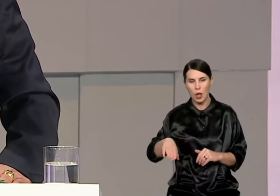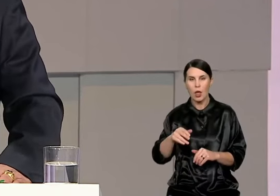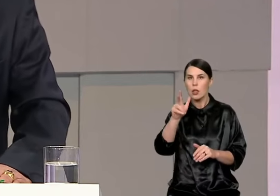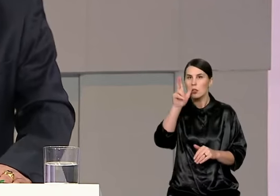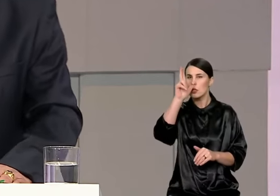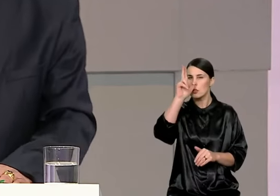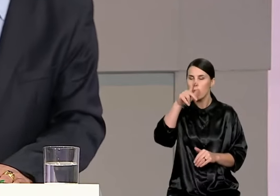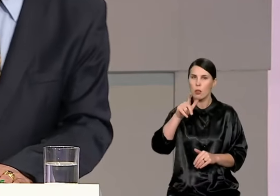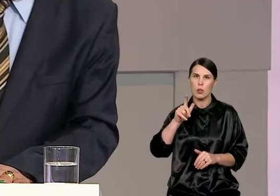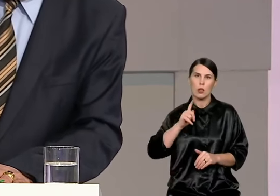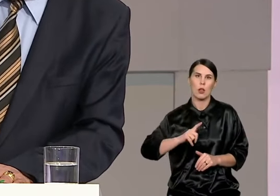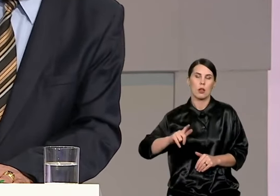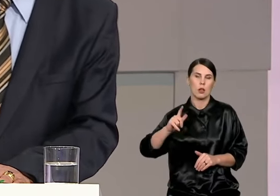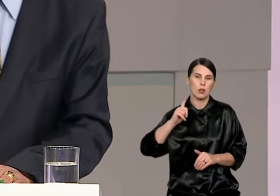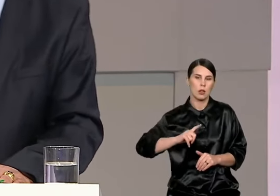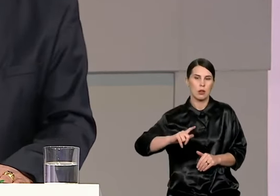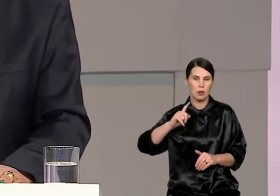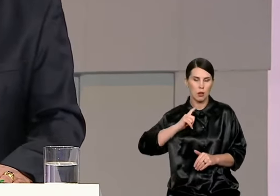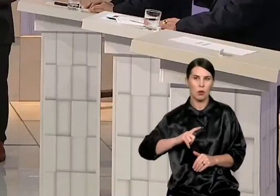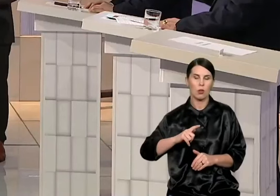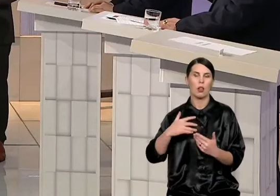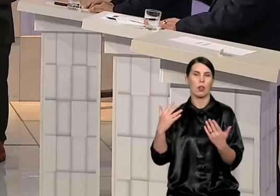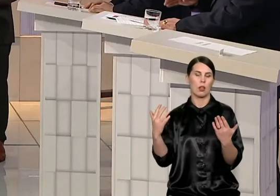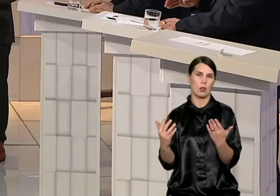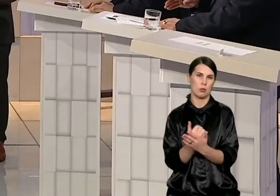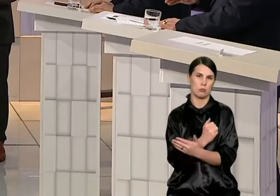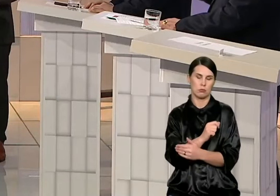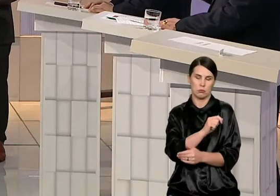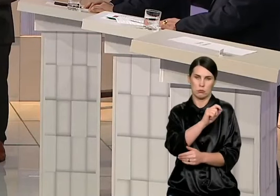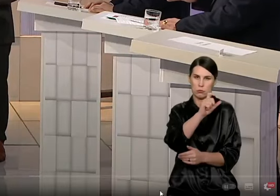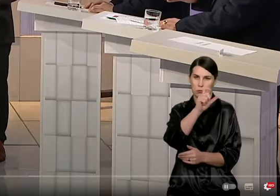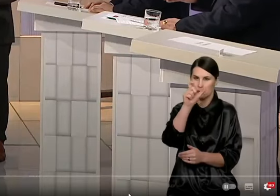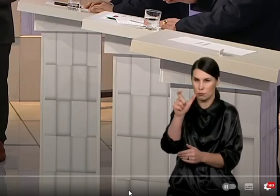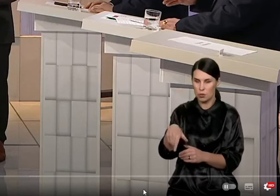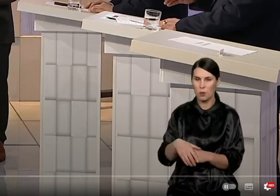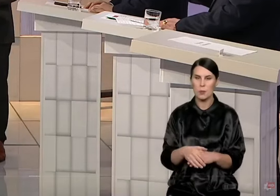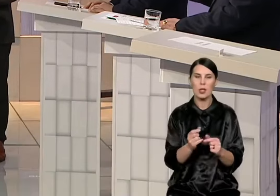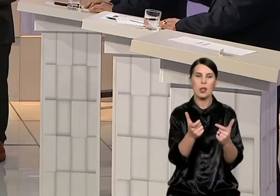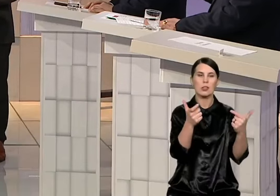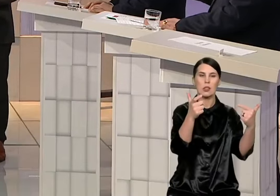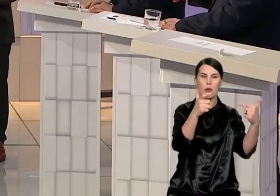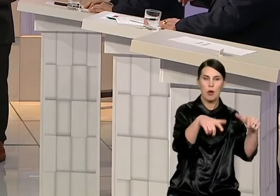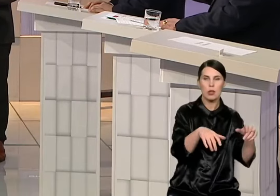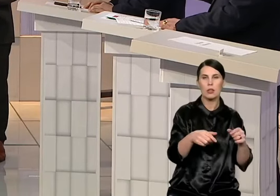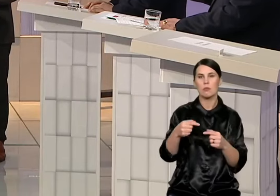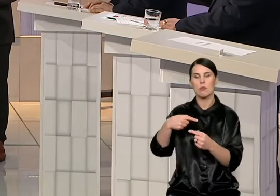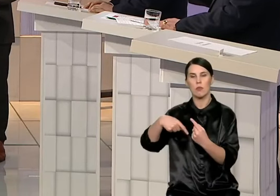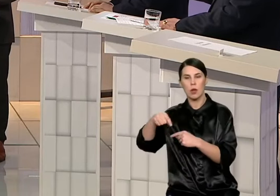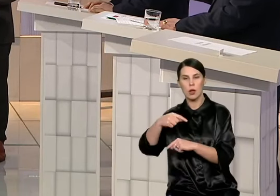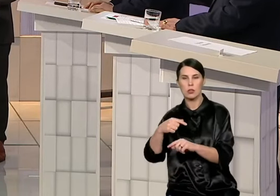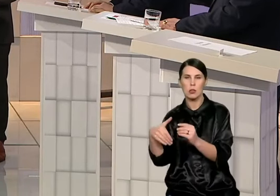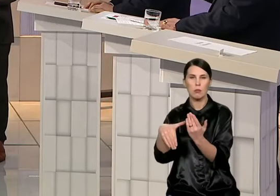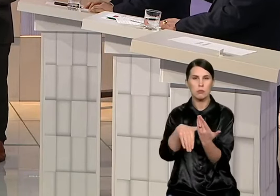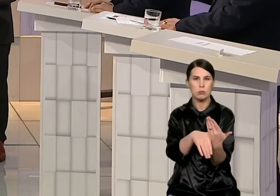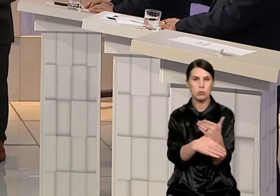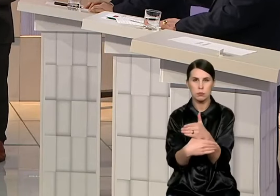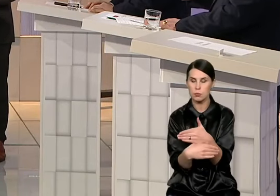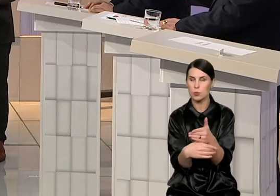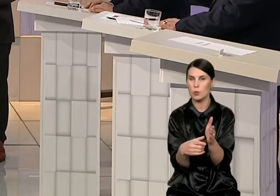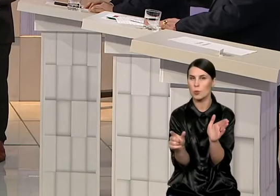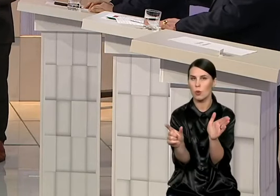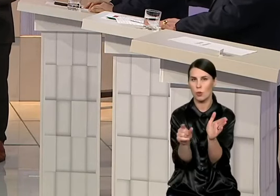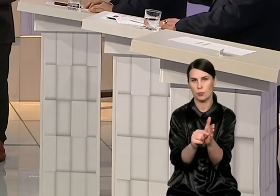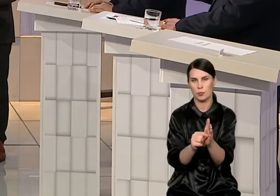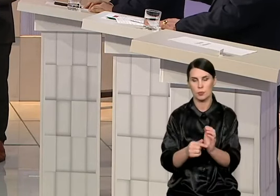kita miesto galė. Antras momentas, bendardarbiavimas tarp savivaldybės ir verslo. Pas mums šiandien yra, reiškia,